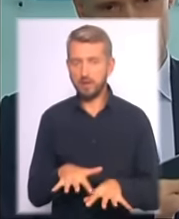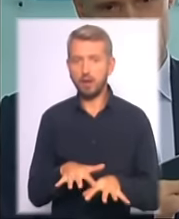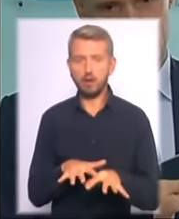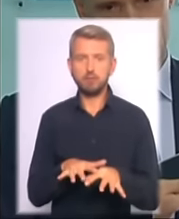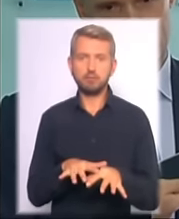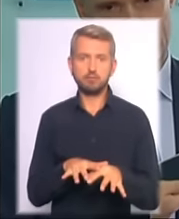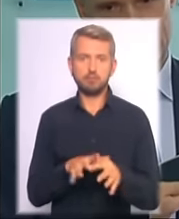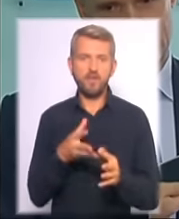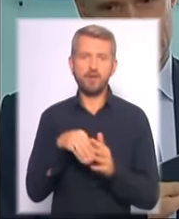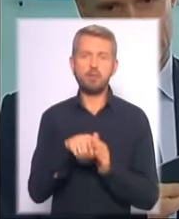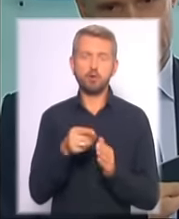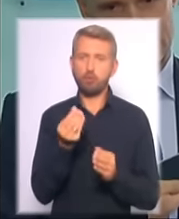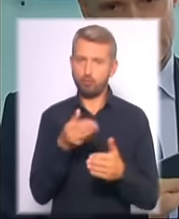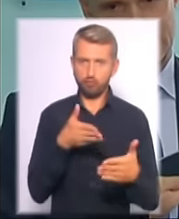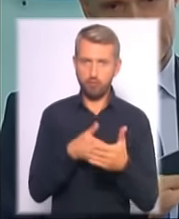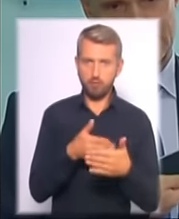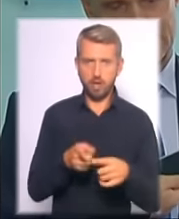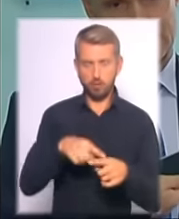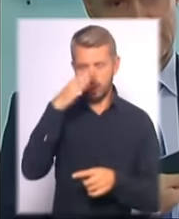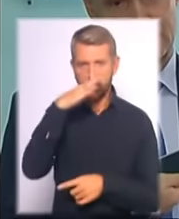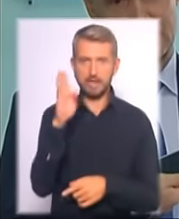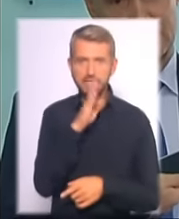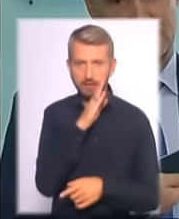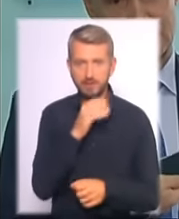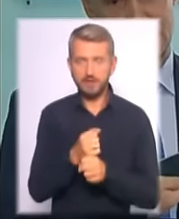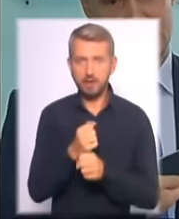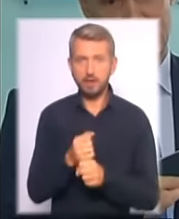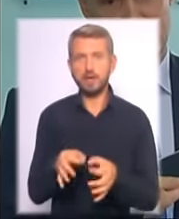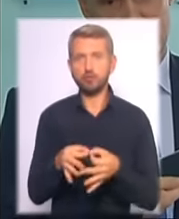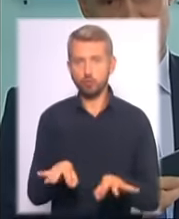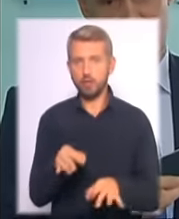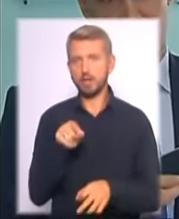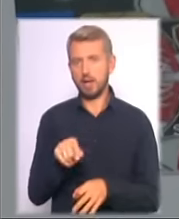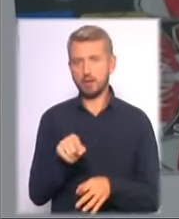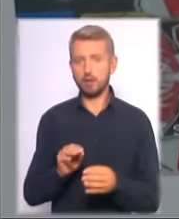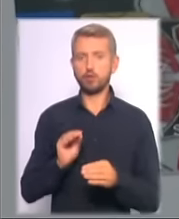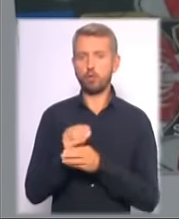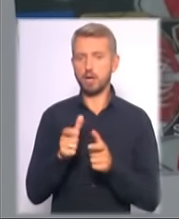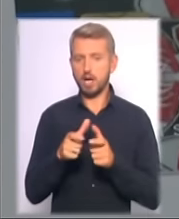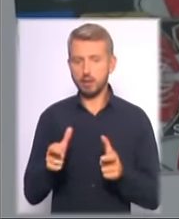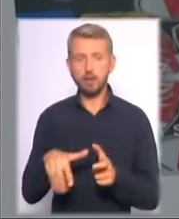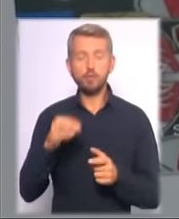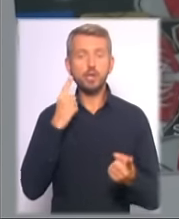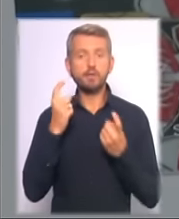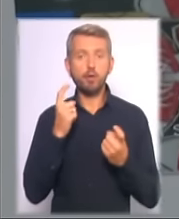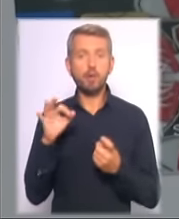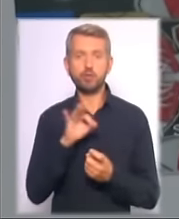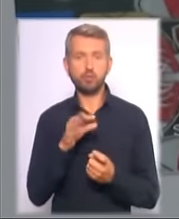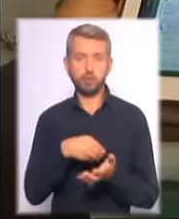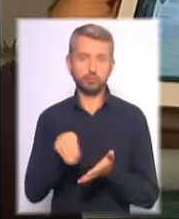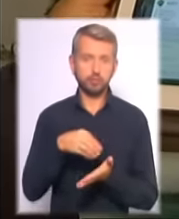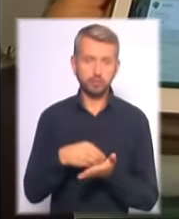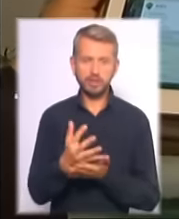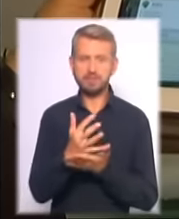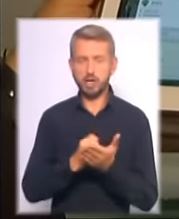яку родителі, скажімо так, зробили доступною на цій доп-карті. Цю інформацію про транзакції збережена